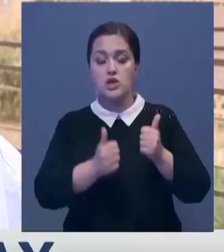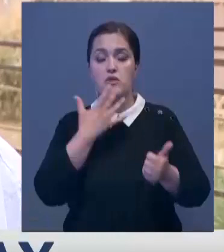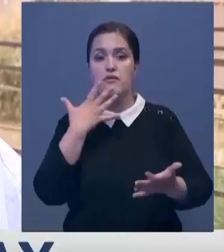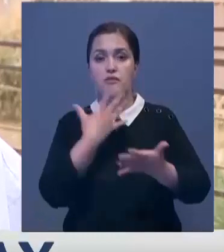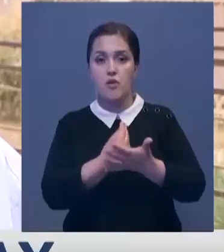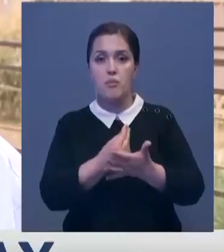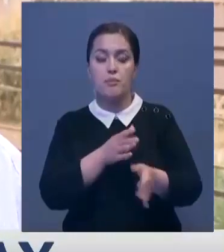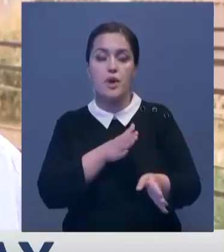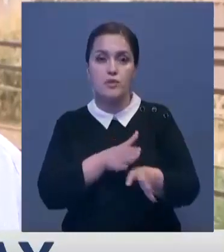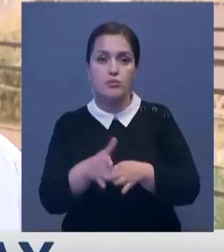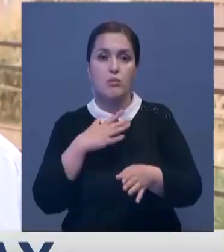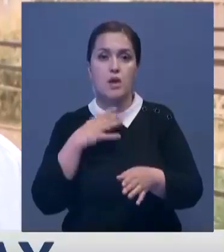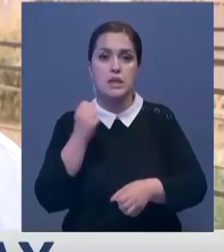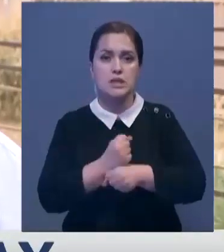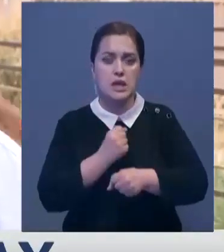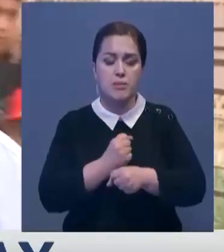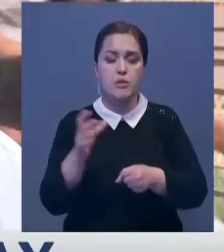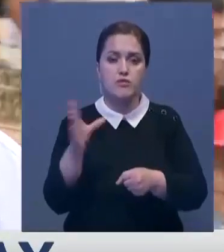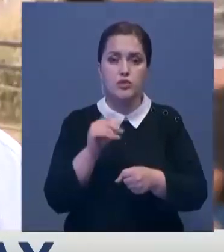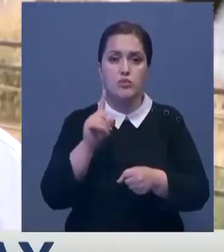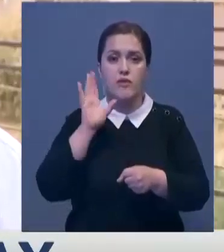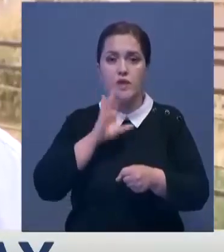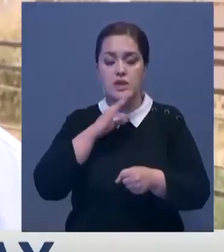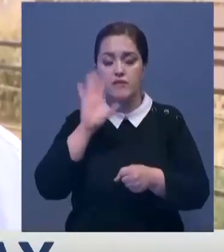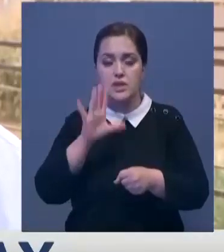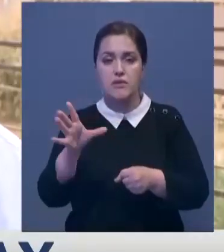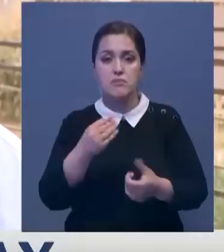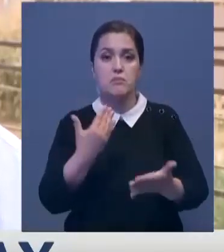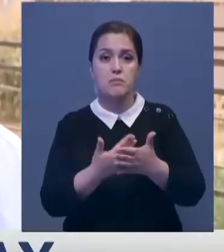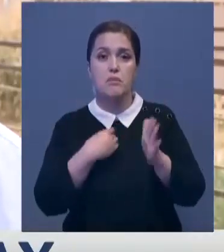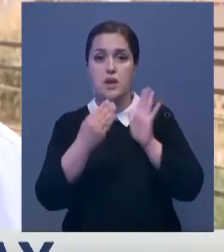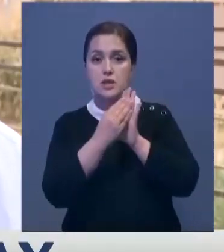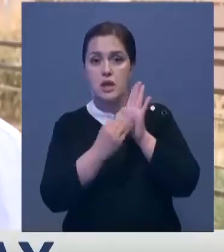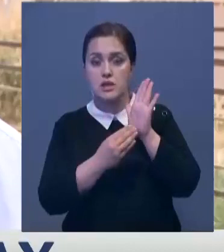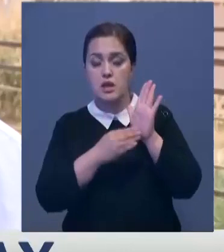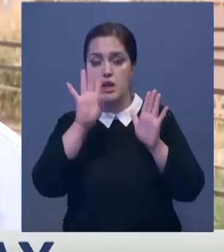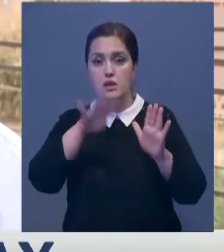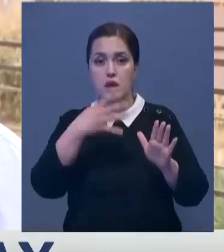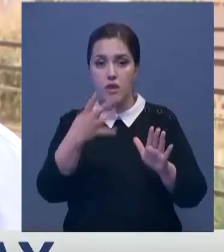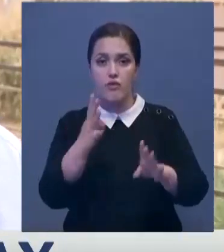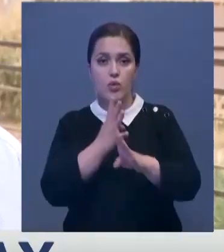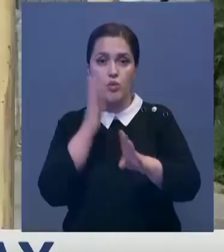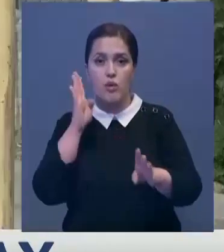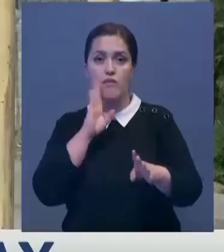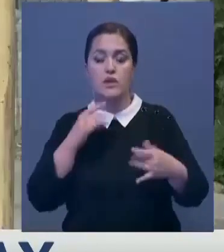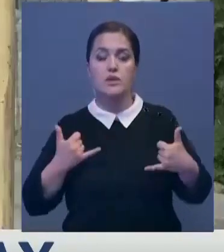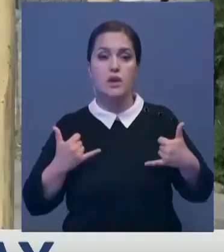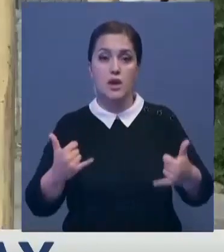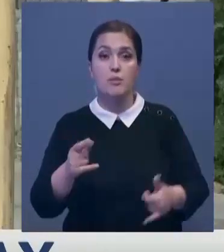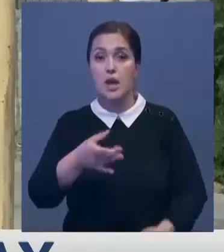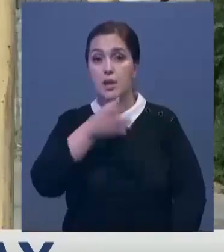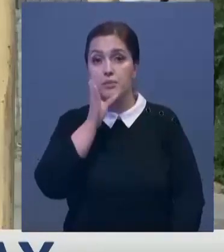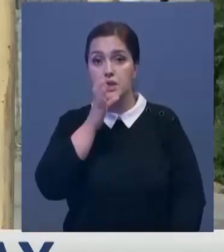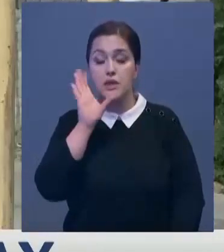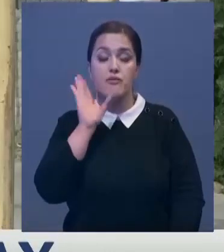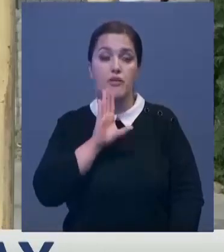Сейчас мы делаем все возможное, чтобы воды хватило всем. Например, составляем график, организуем очереди на полив. А вот питьевая